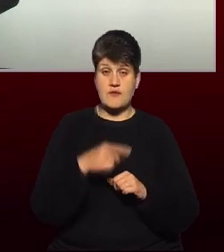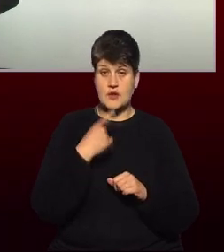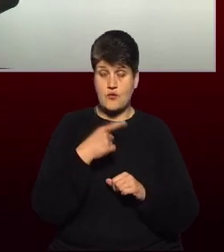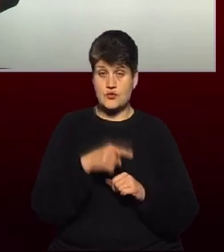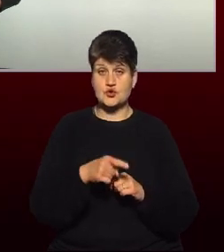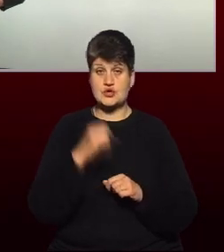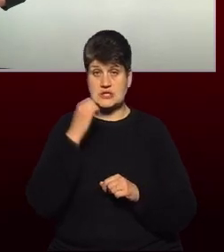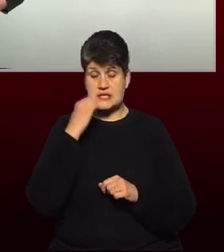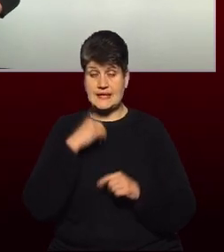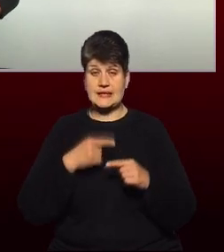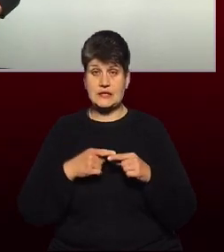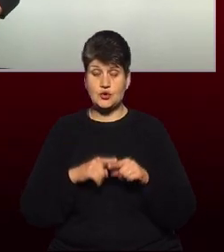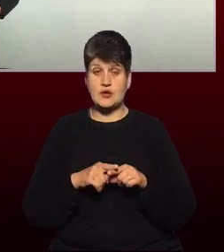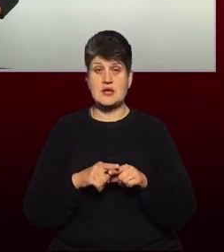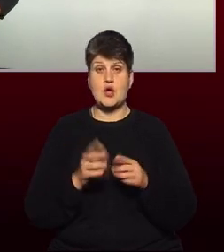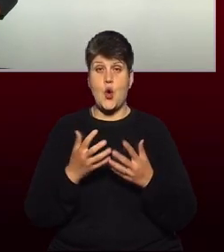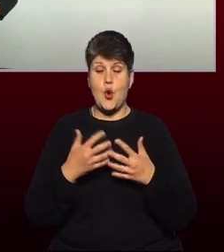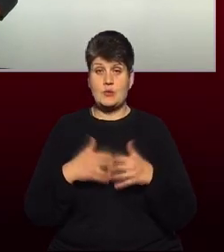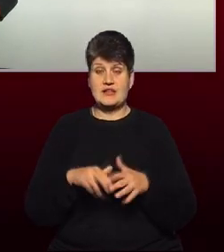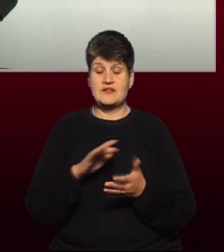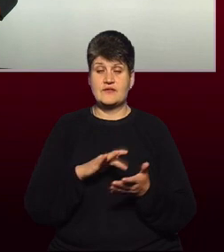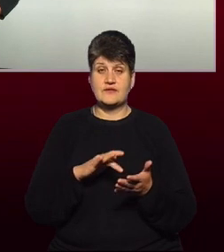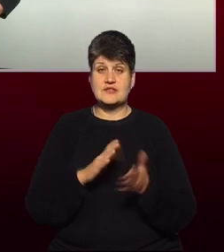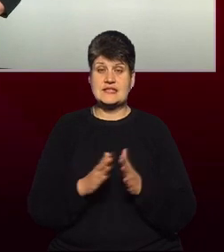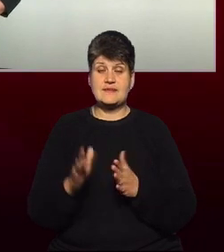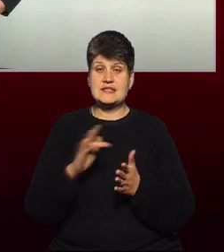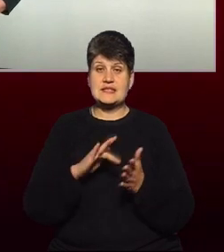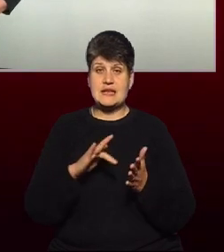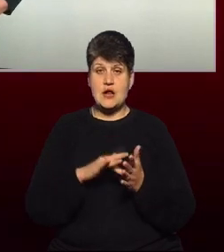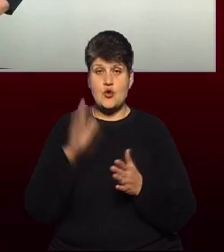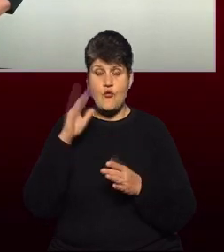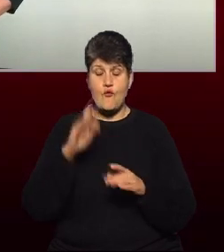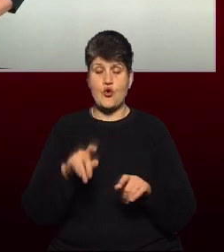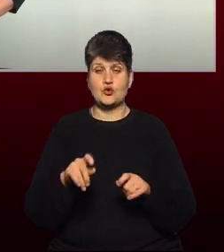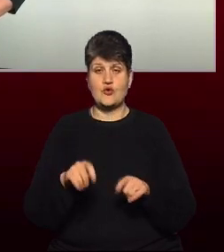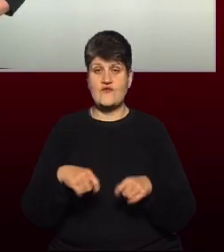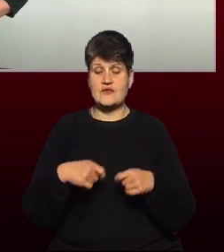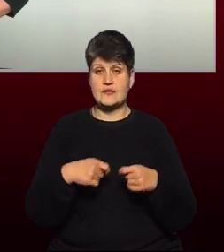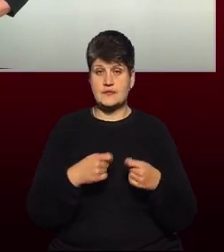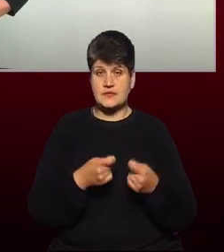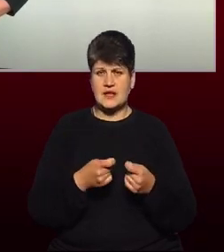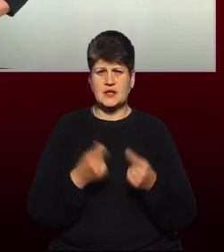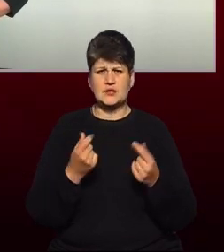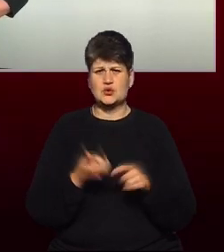технології та обладнання в системах централізованого водовідведення та очищення стічних вод дуже енергоємні.